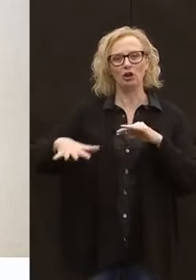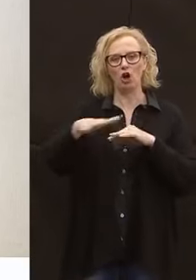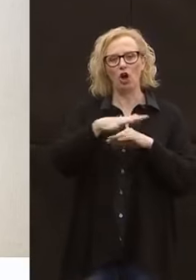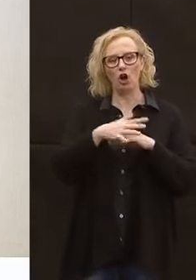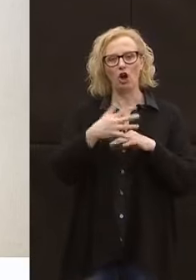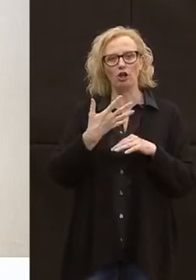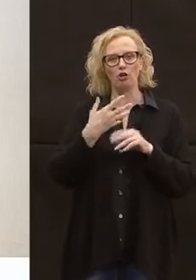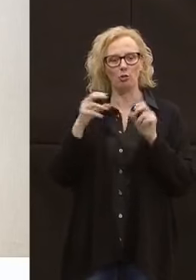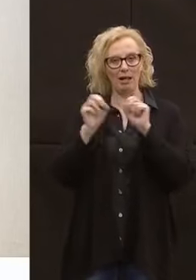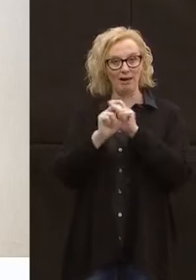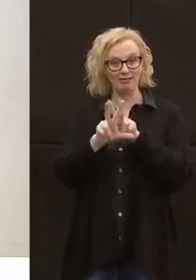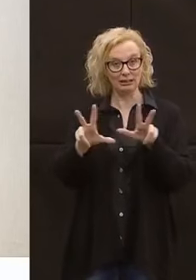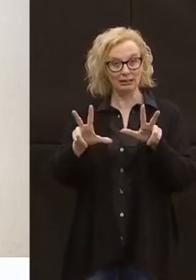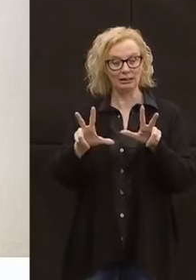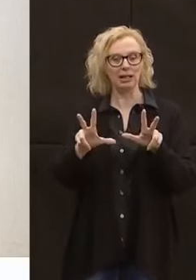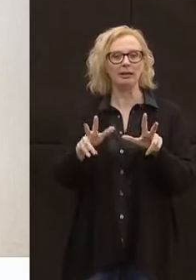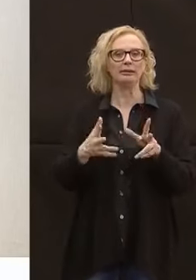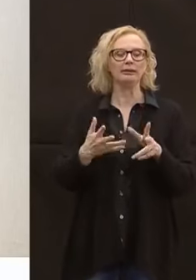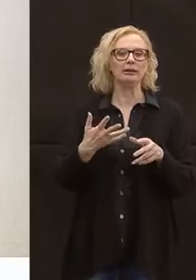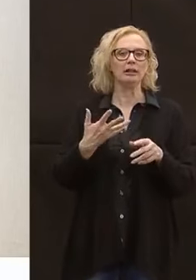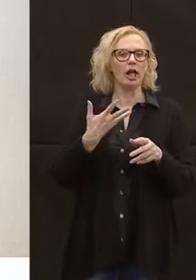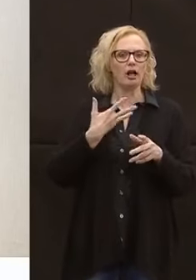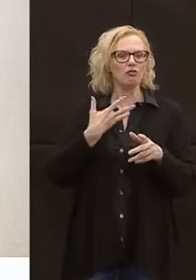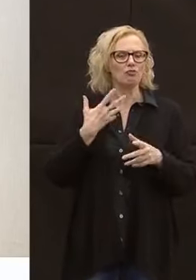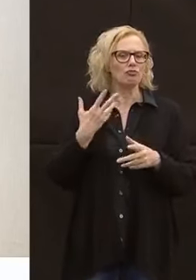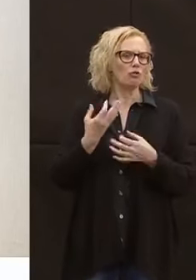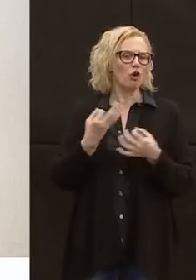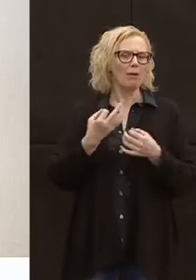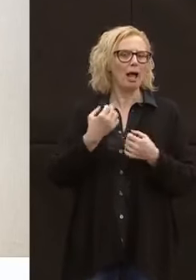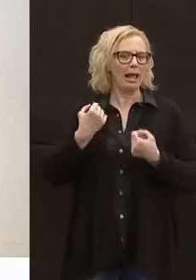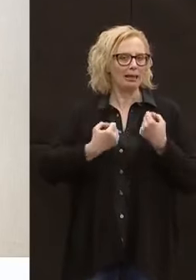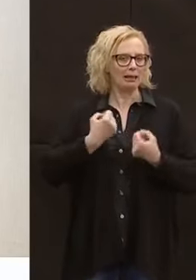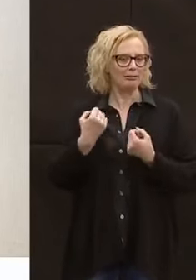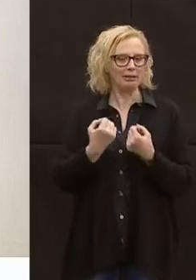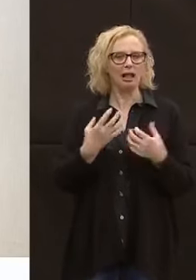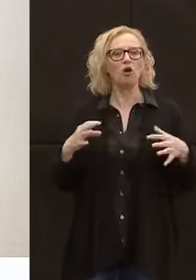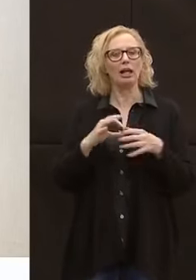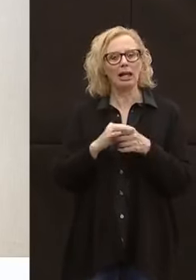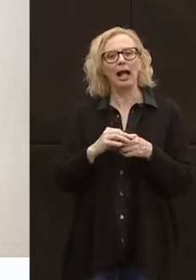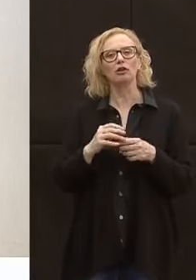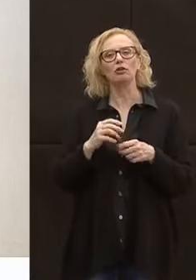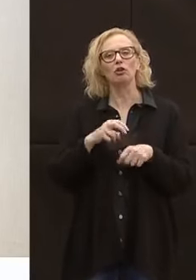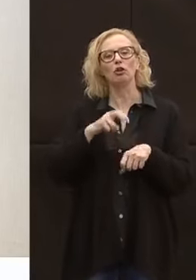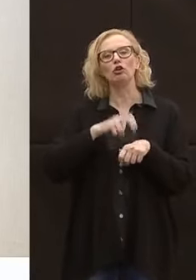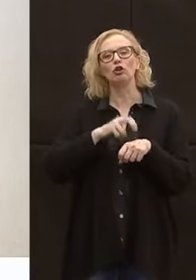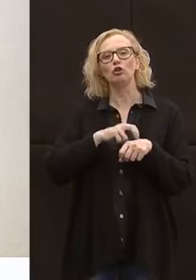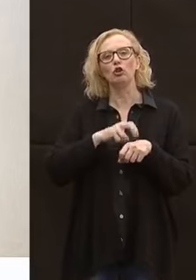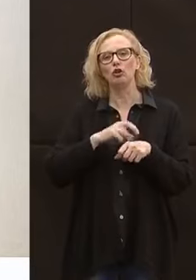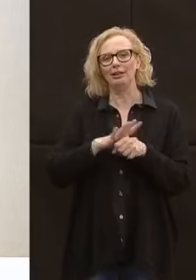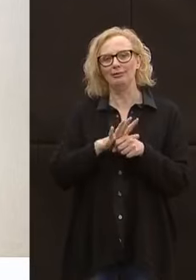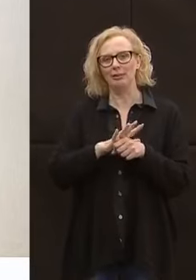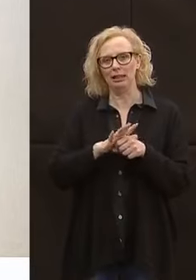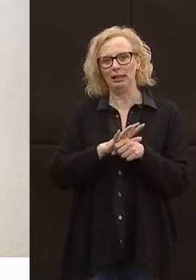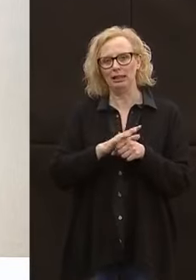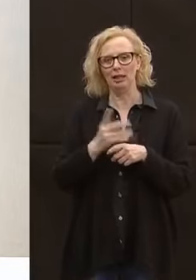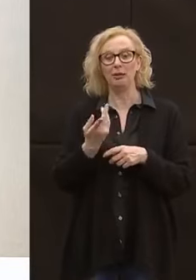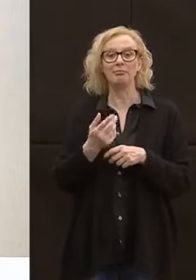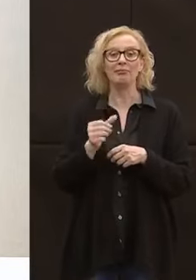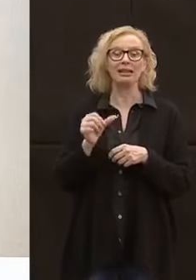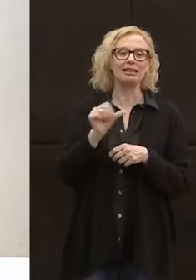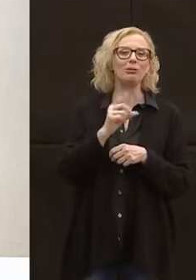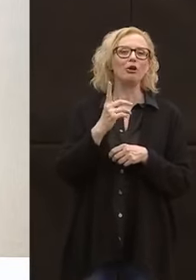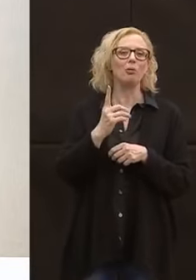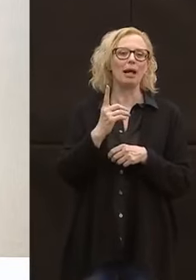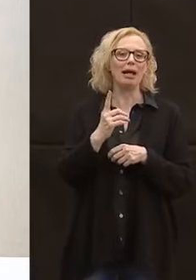che normalmente è più attiva nei rapporti anche con i medici di medicina generale durante la settimana, mentre il fine settimana